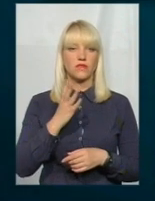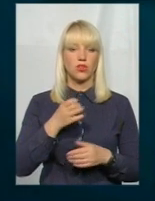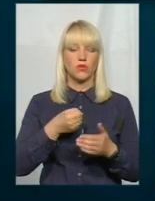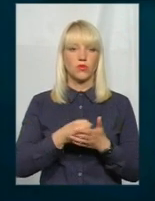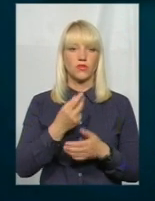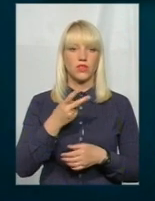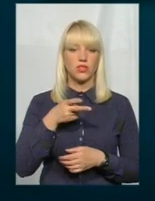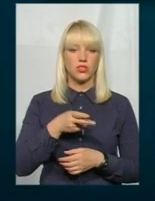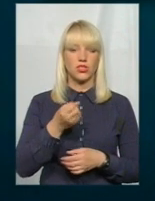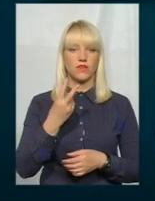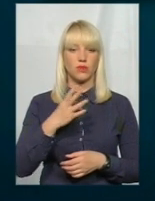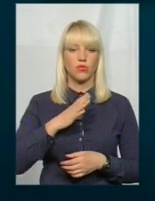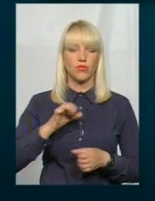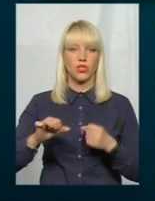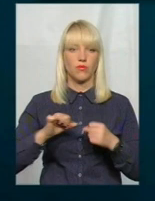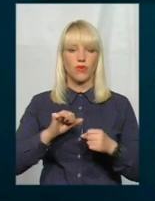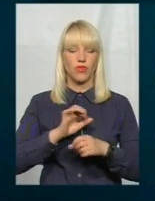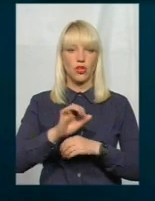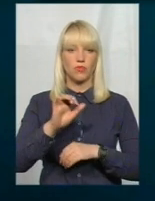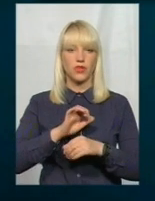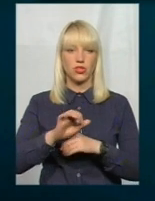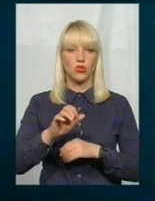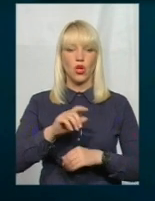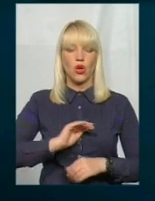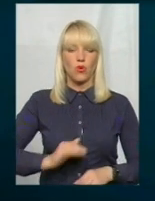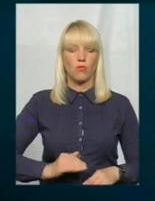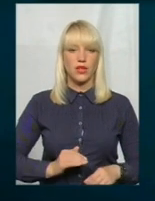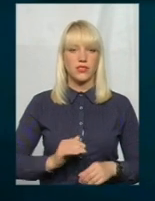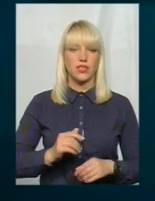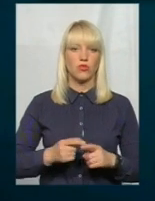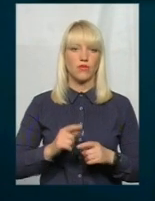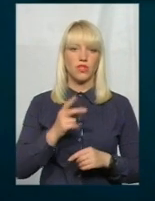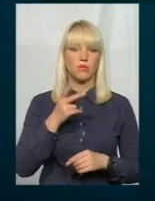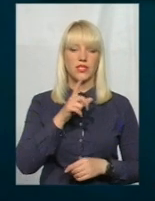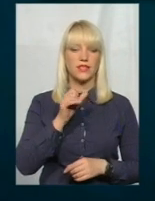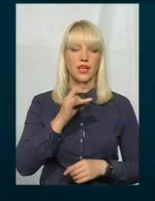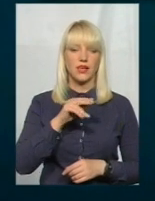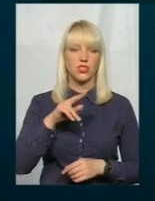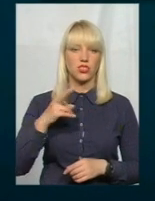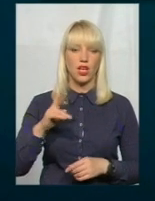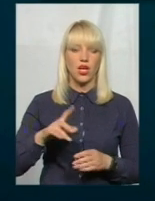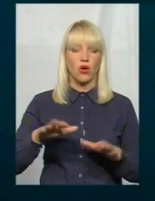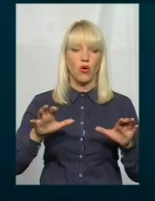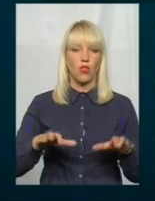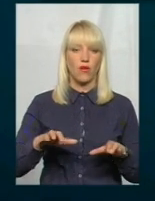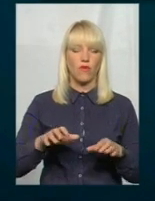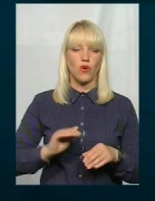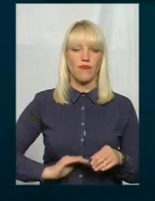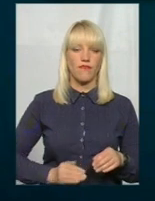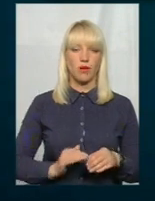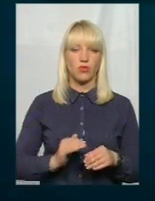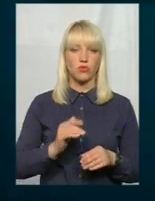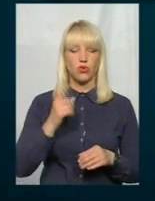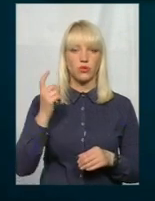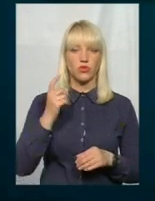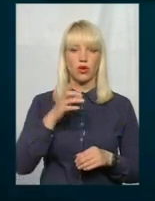2012-го був керівником виробничо-комерційної фірми «Заріччя», згодом головою фермерського господарства «Кобуть».